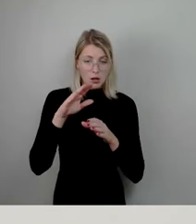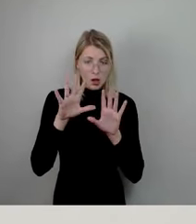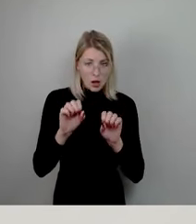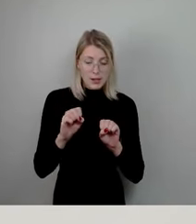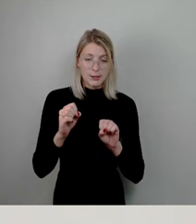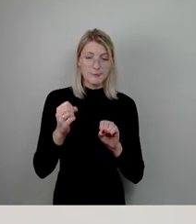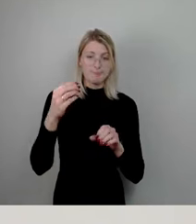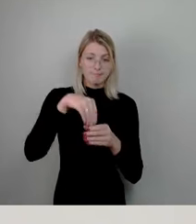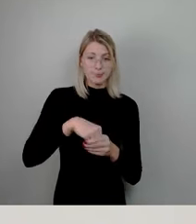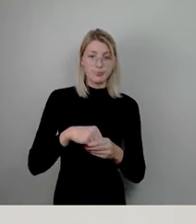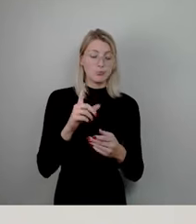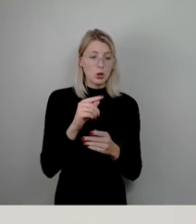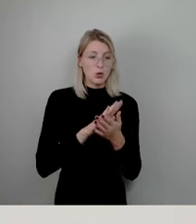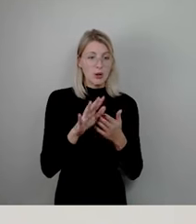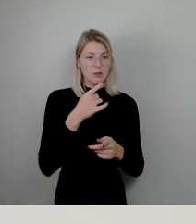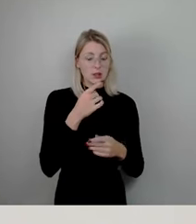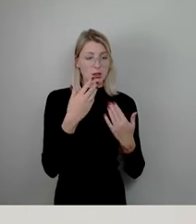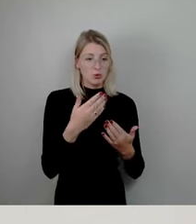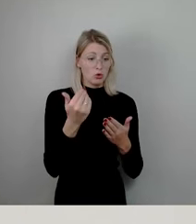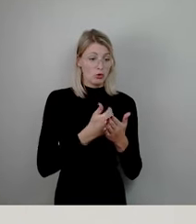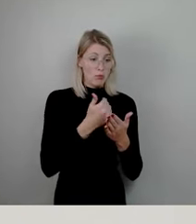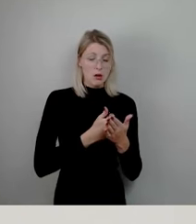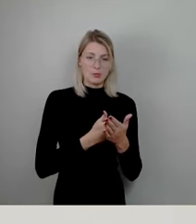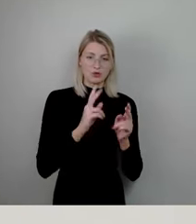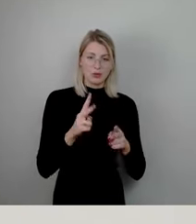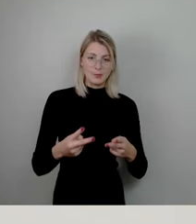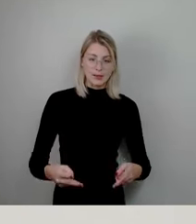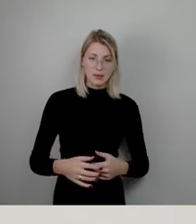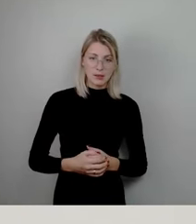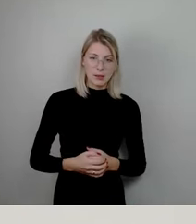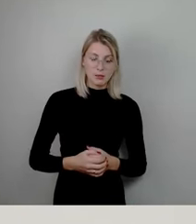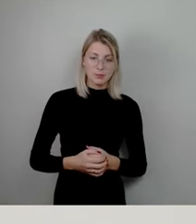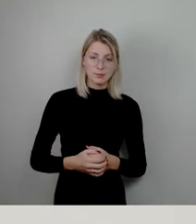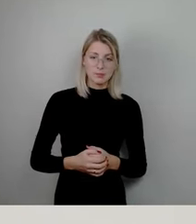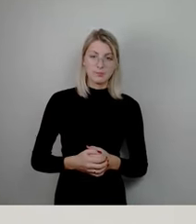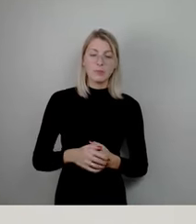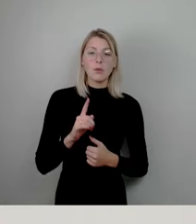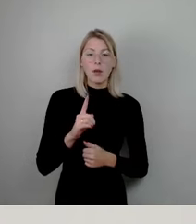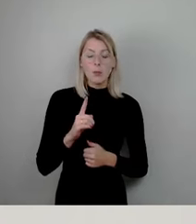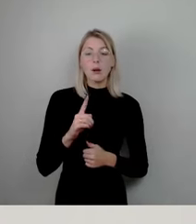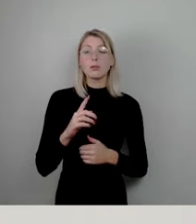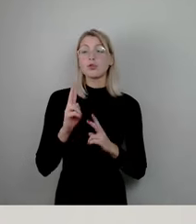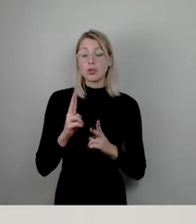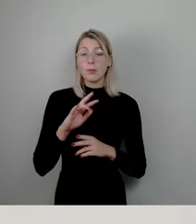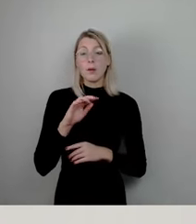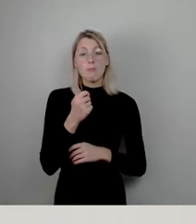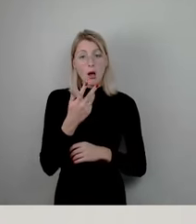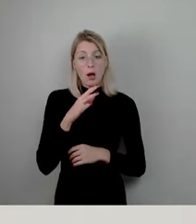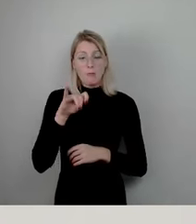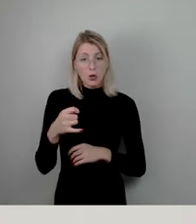hier an der Stelle gespart wird. Es ist richtig, dass bestimmte Projekte nicht mit